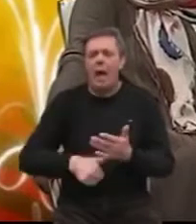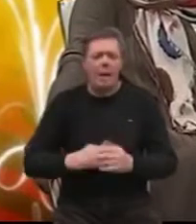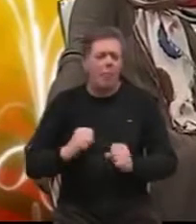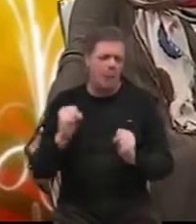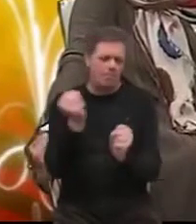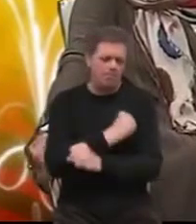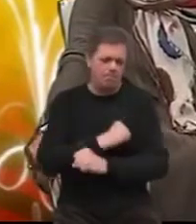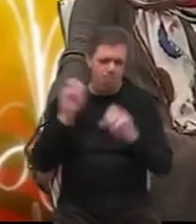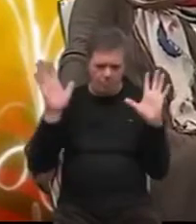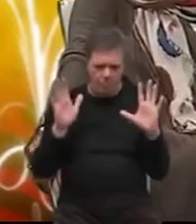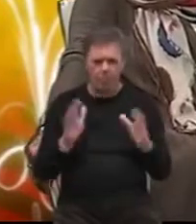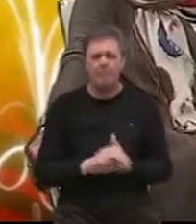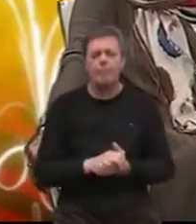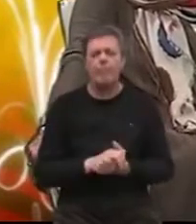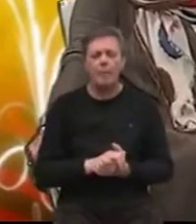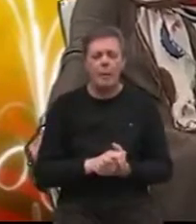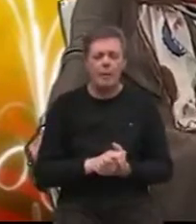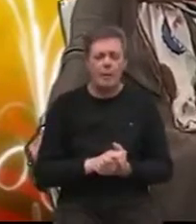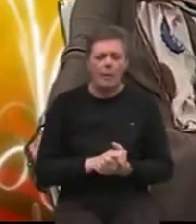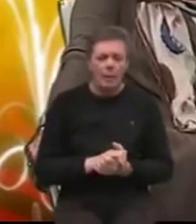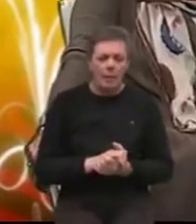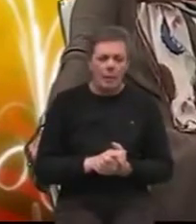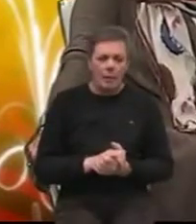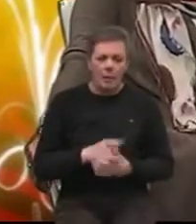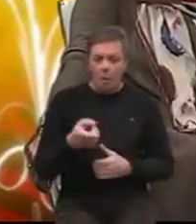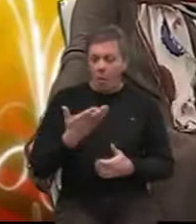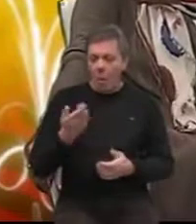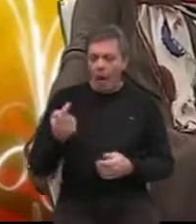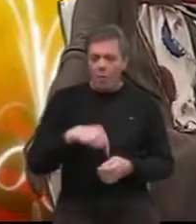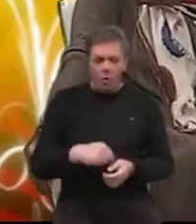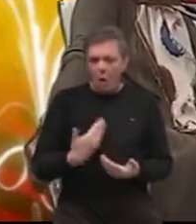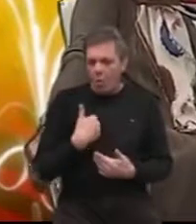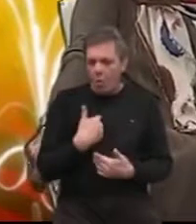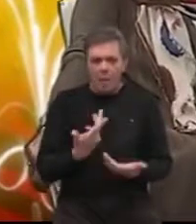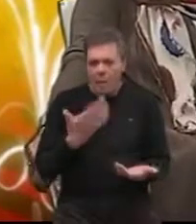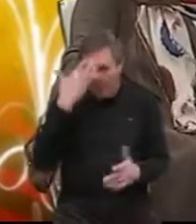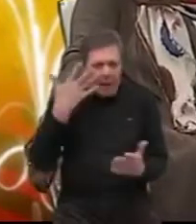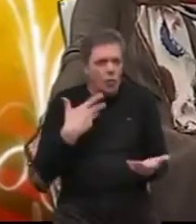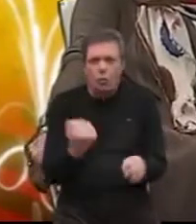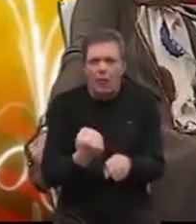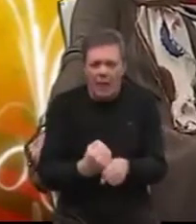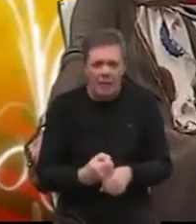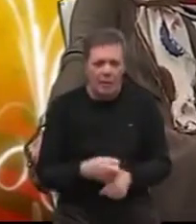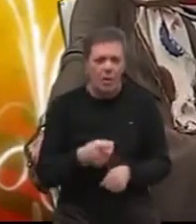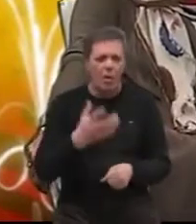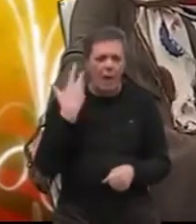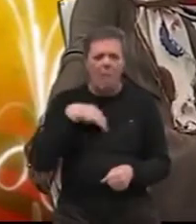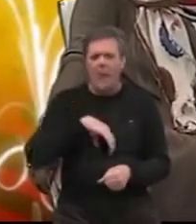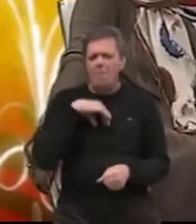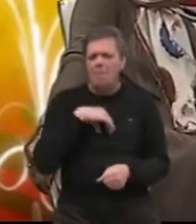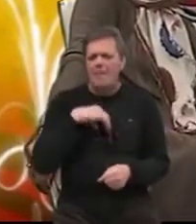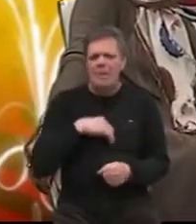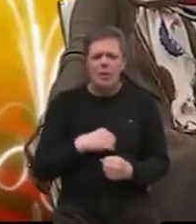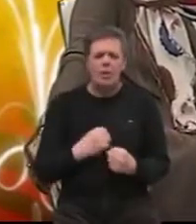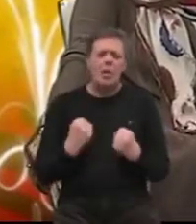ali stvarno se pokazala u punom obliku. I ona je došla k meni, jer nije znala šta da s njim radi. Ona je već bila psihički